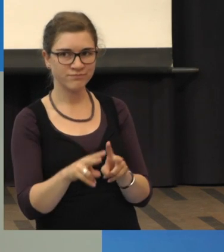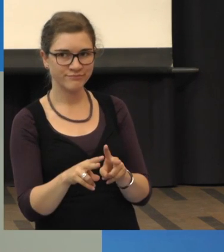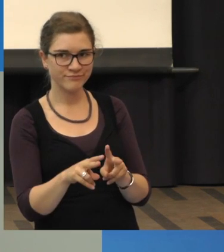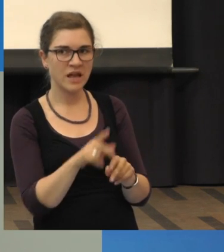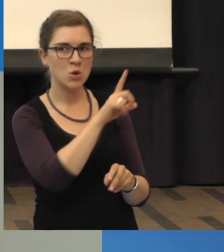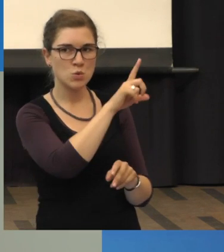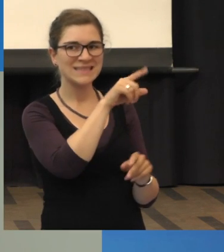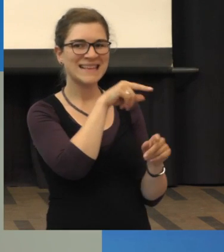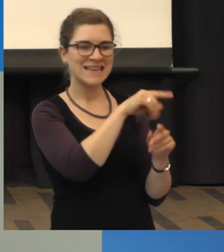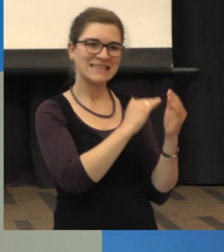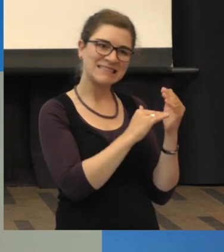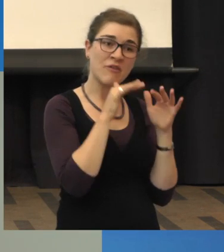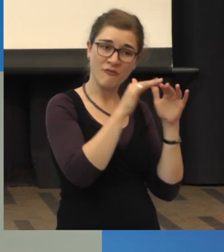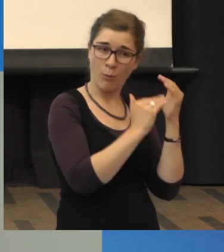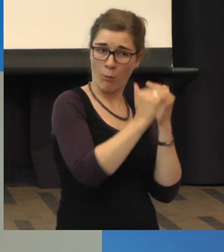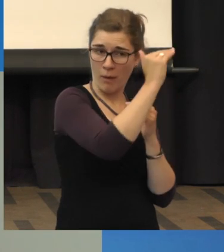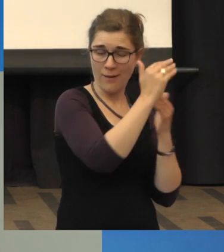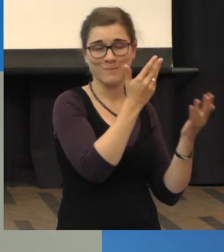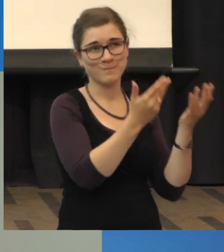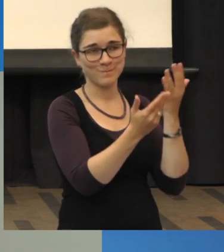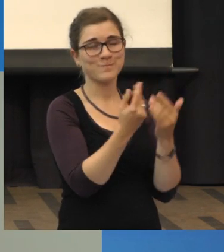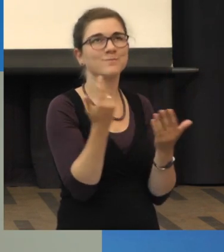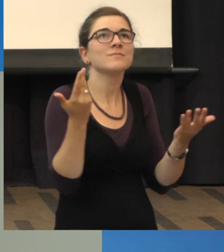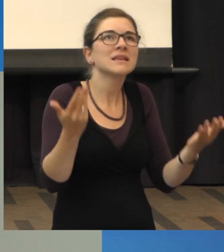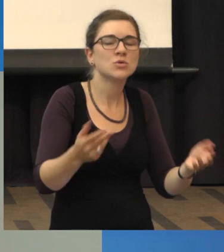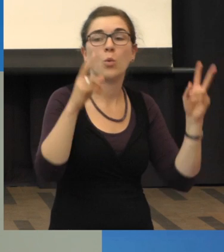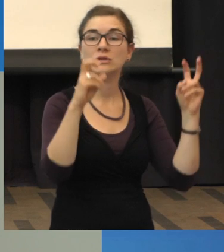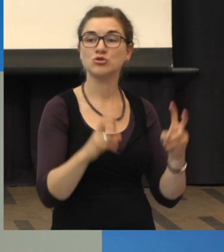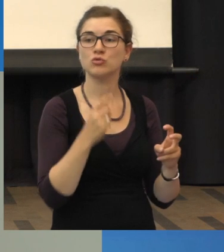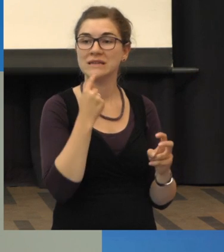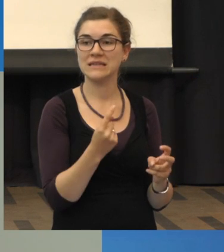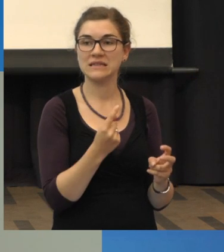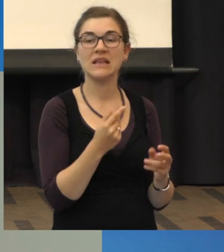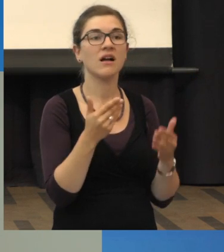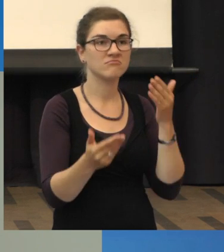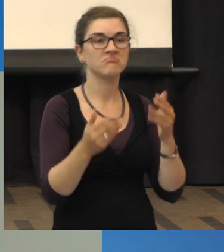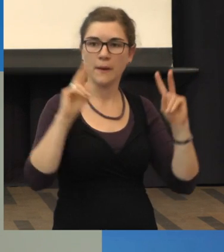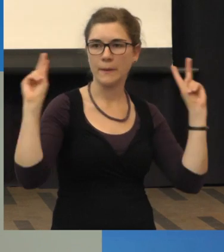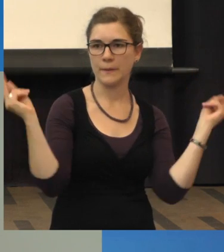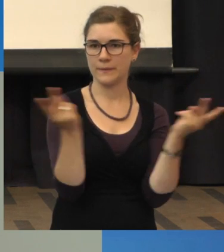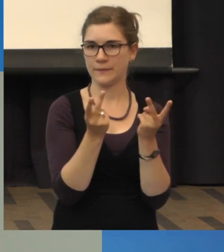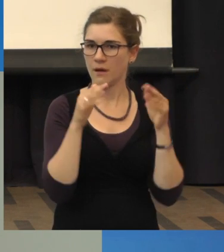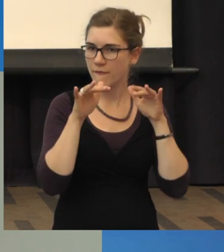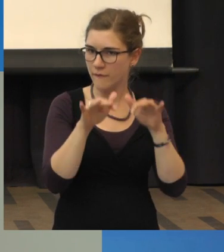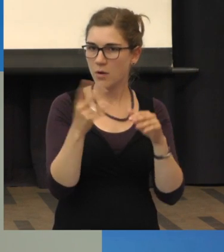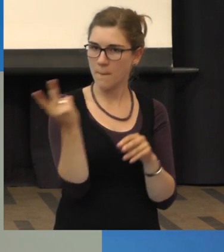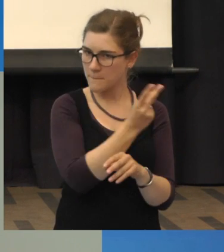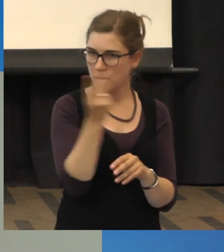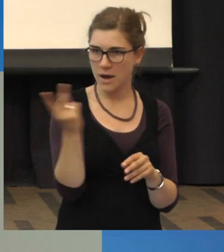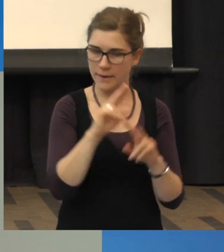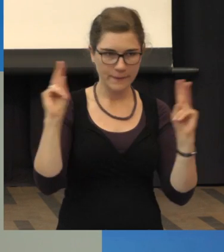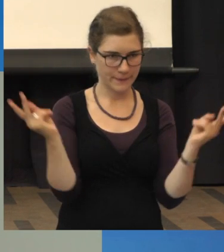Also, wie Herr Effer das schon gesagt hat, die Studienlage zeigt das nicht, also die zeigt, dass beide Medikamente